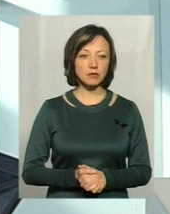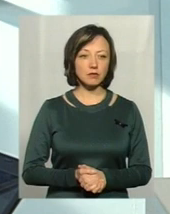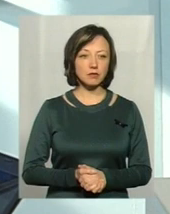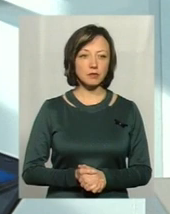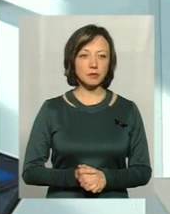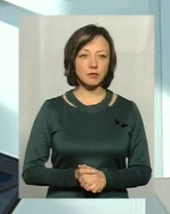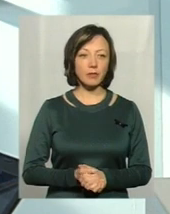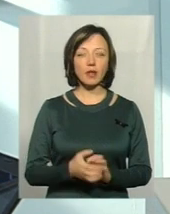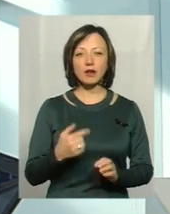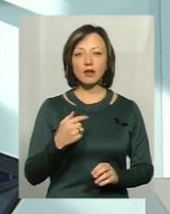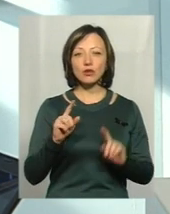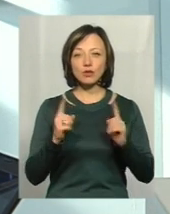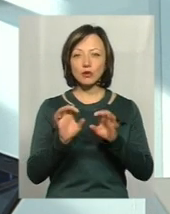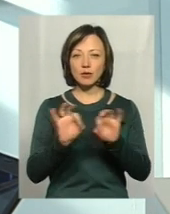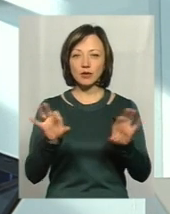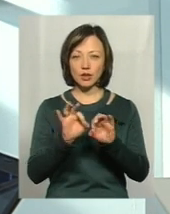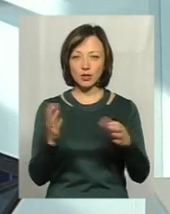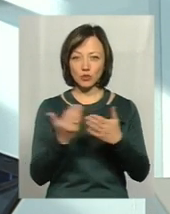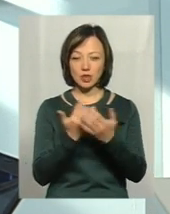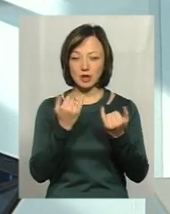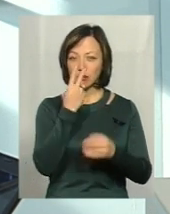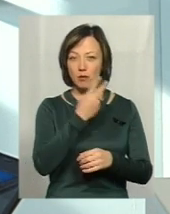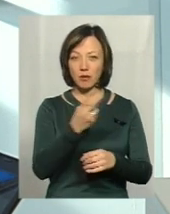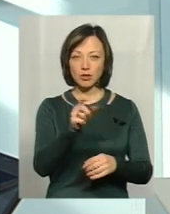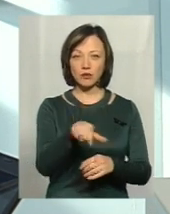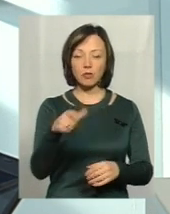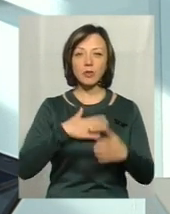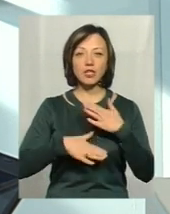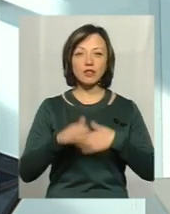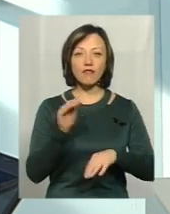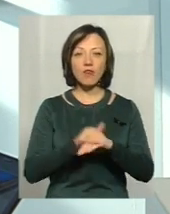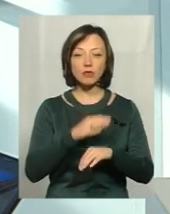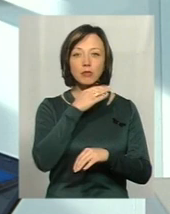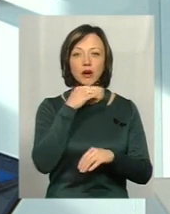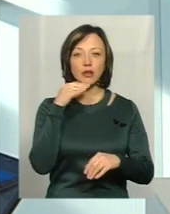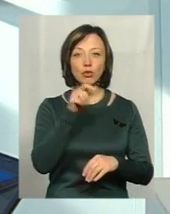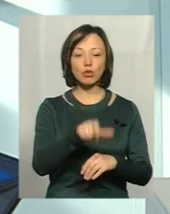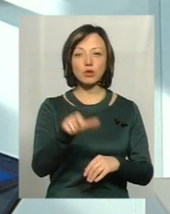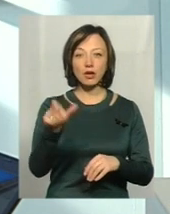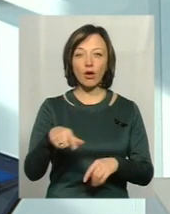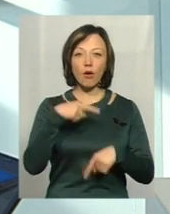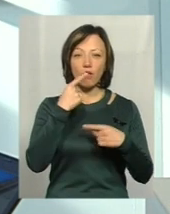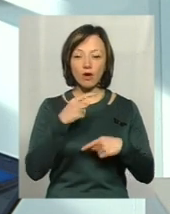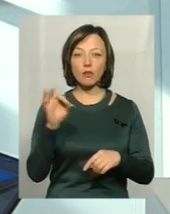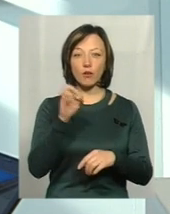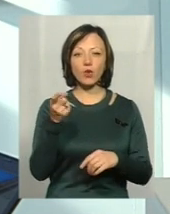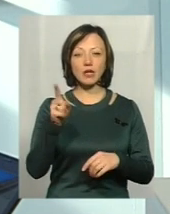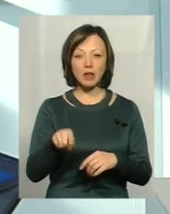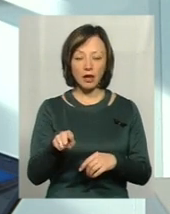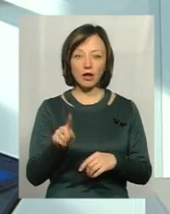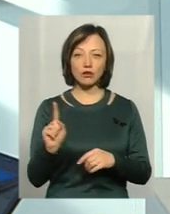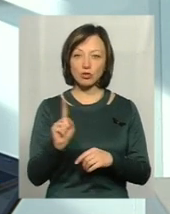Мені дуже, до речі, хочу прокоментувати сюжет, який ми щойно подивилися. Мене потішив той факт, що дуже багато людей, які говорили про те, що вони